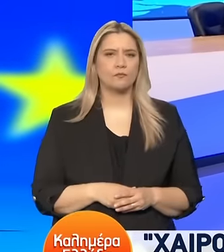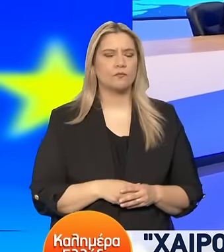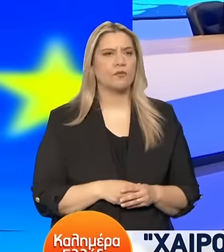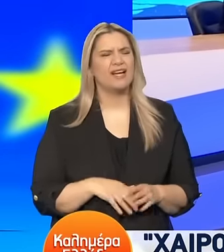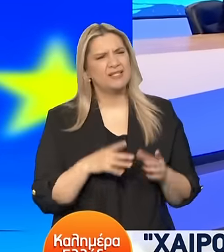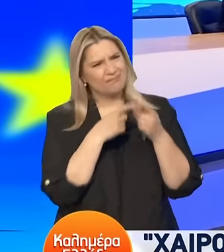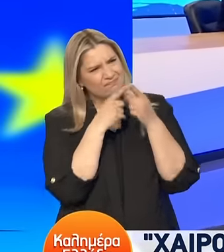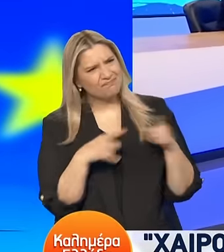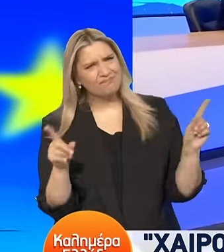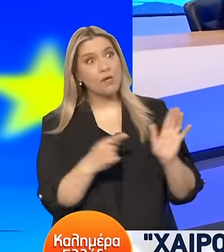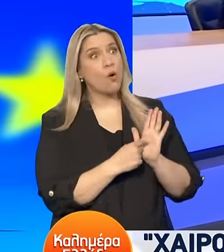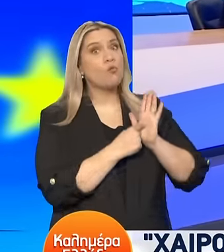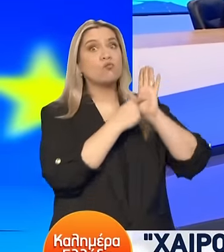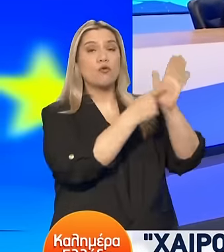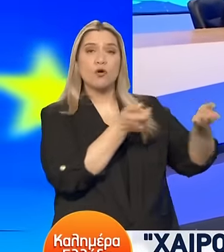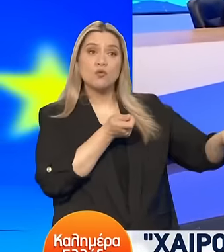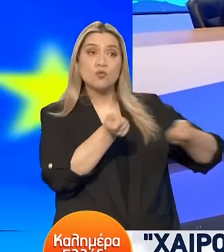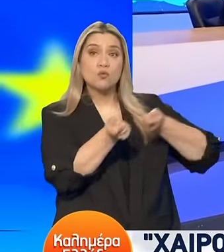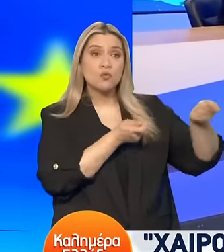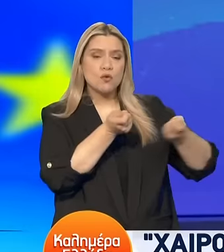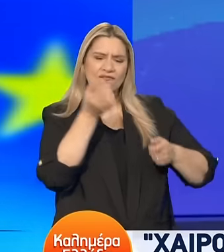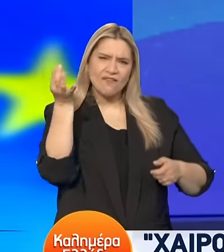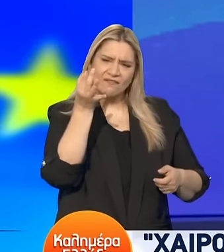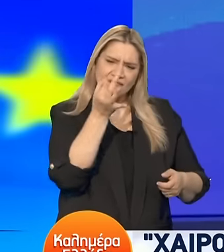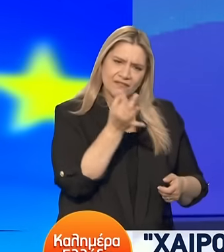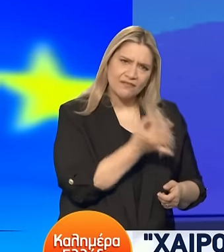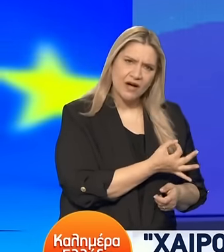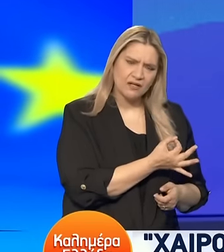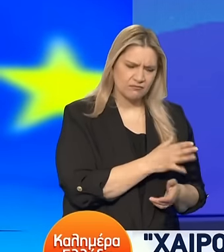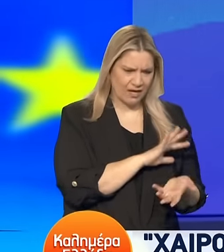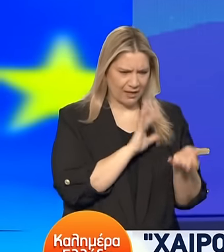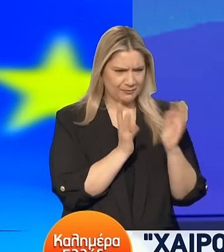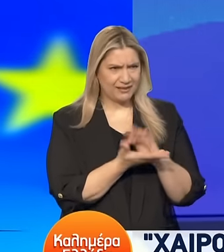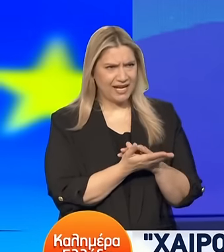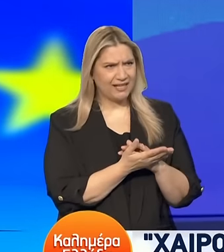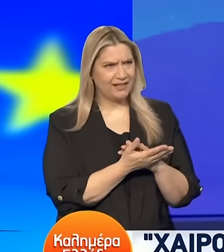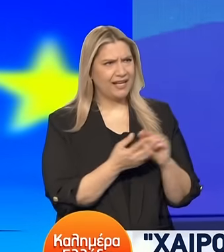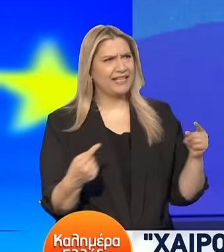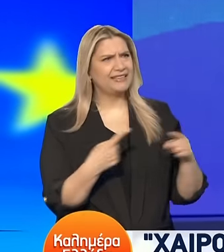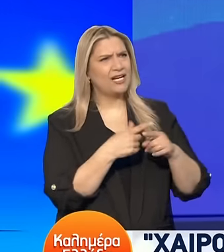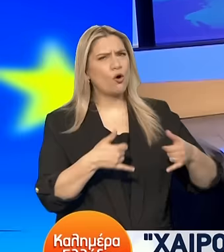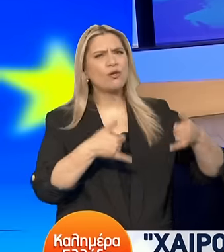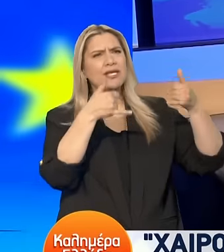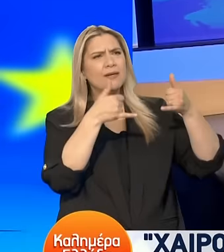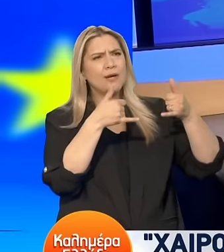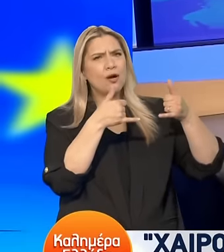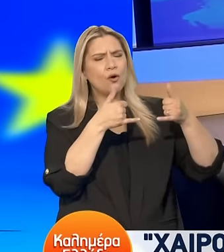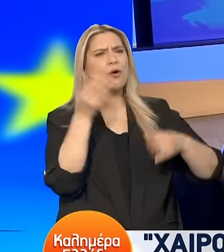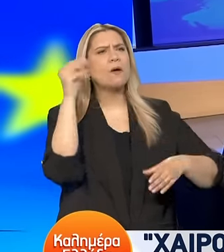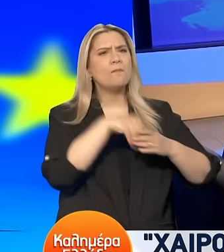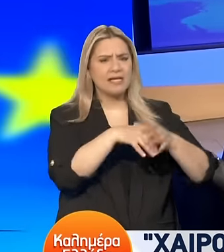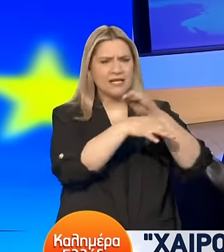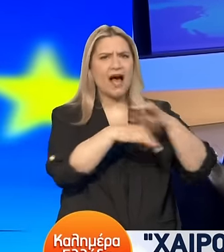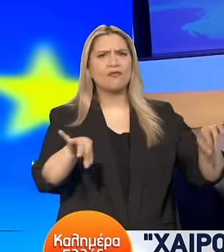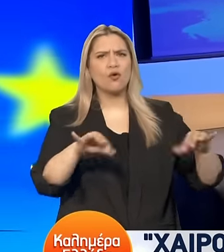προβολής Διοργάνωσης στη χώρα μας άρτια Και από την άλλη να έχουμε ένα τελικό κυπέλλο Χωρίς μισό φύλαθλοι Άρχεται απόλυτο δίκιο